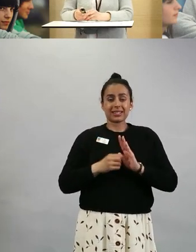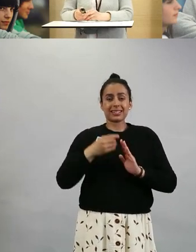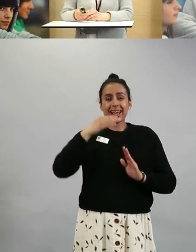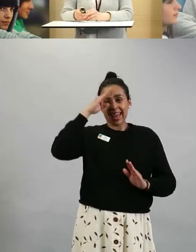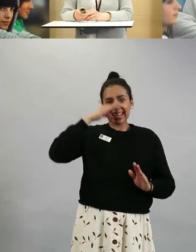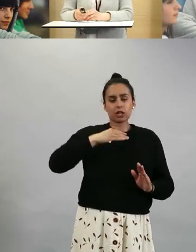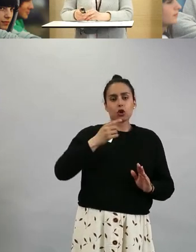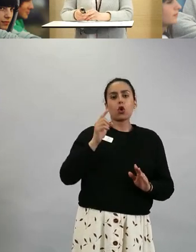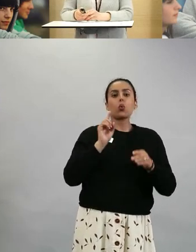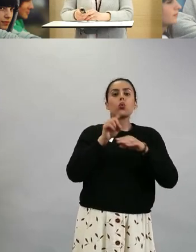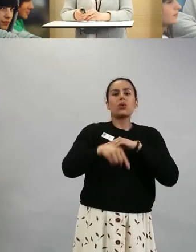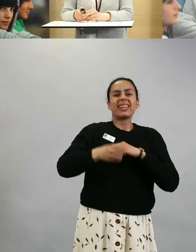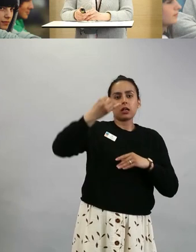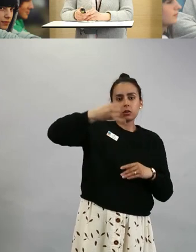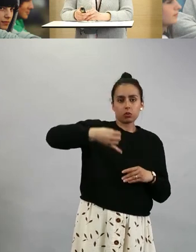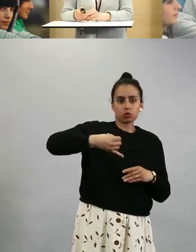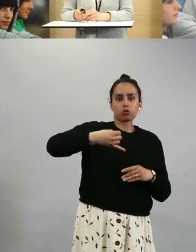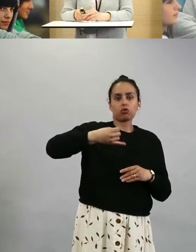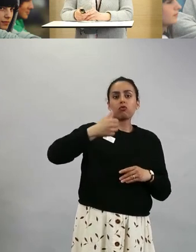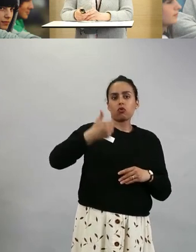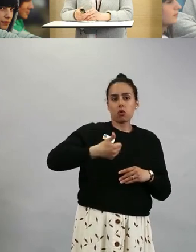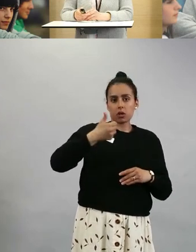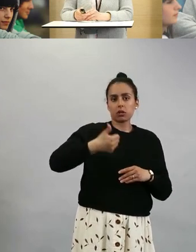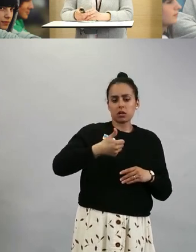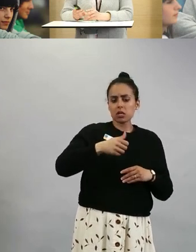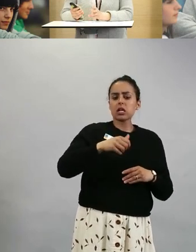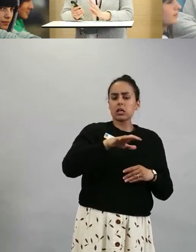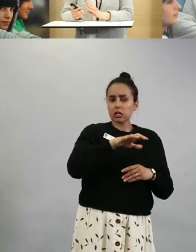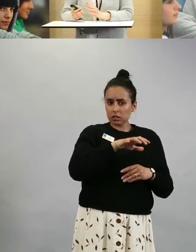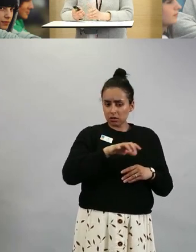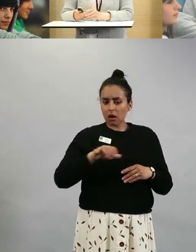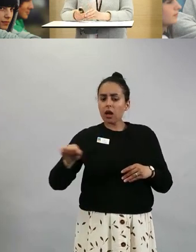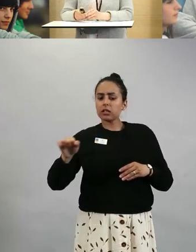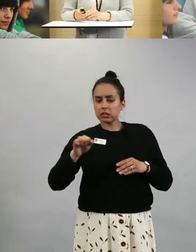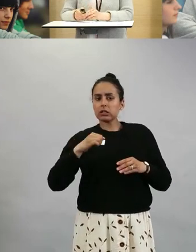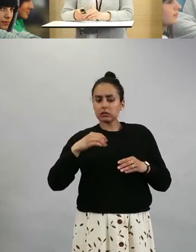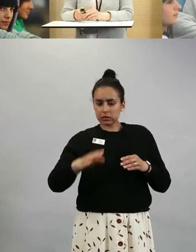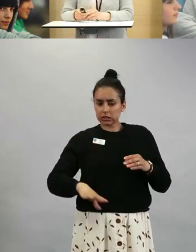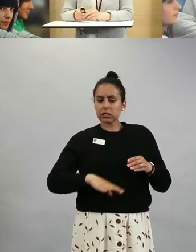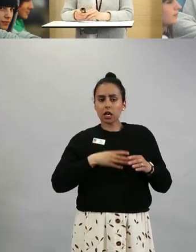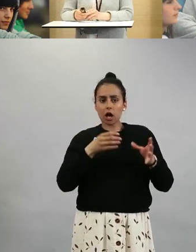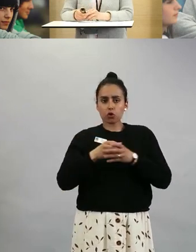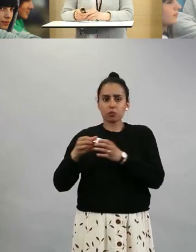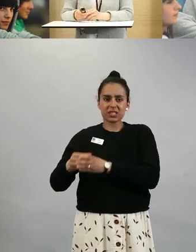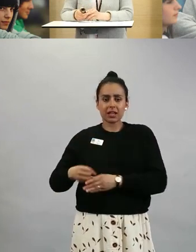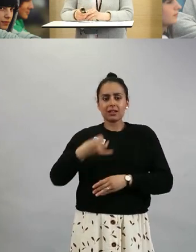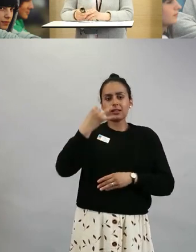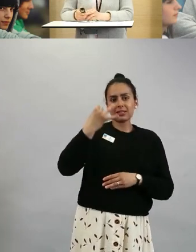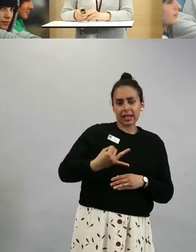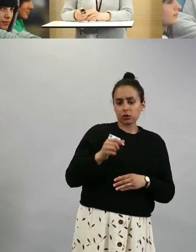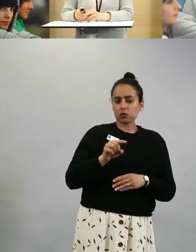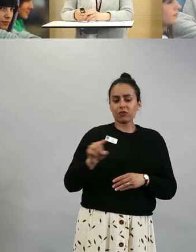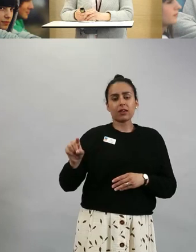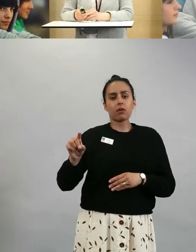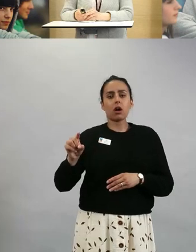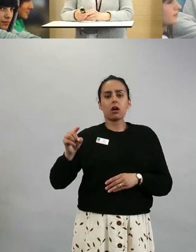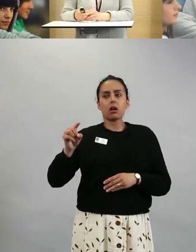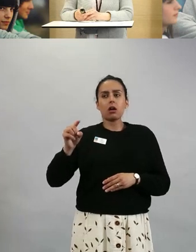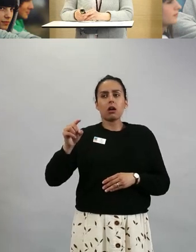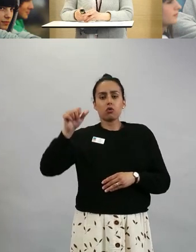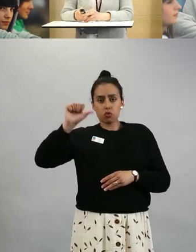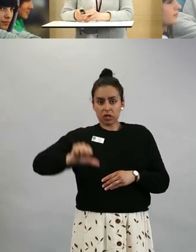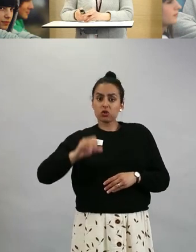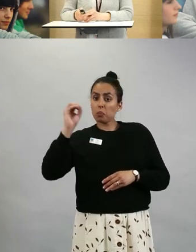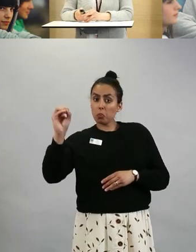näissä kaikissa ikäryhmissä jo 70-90 prosentin